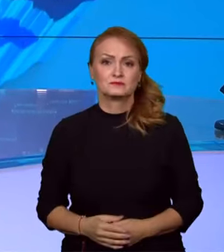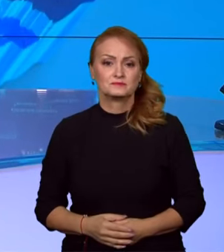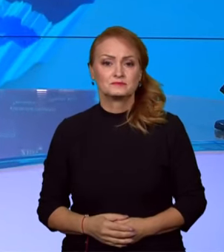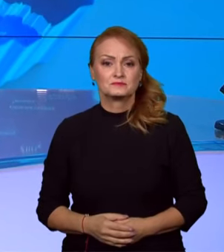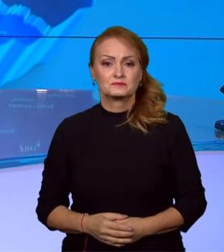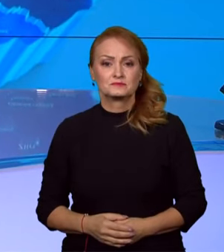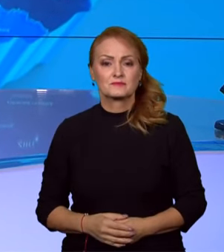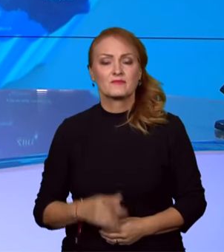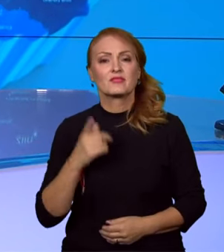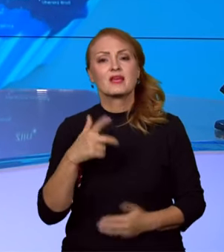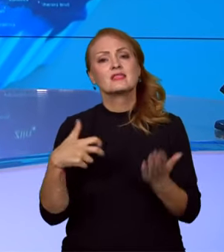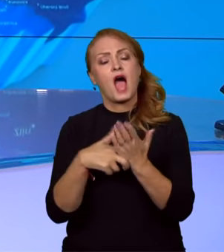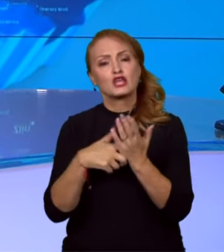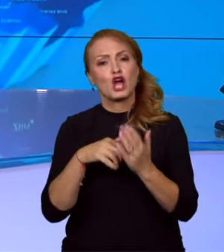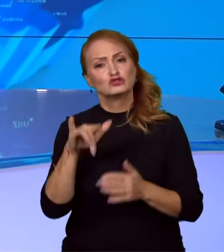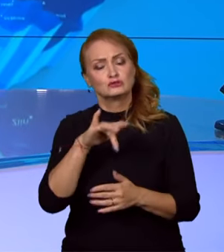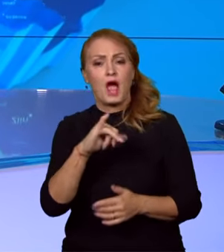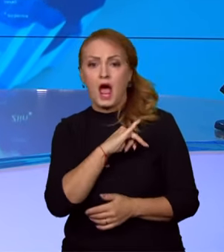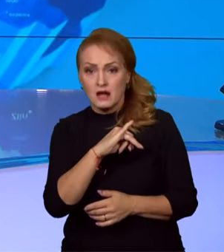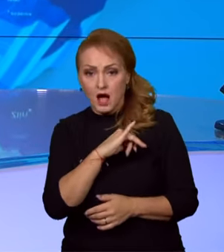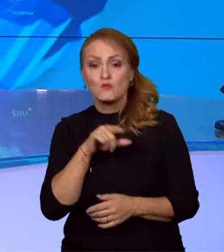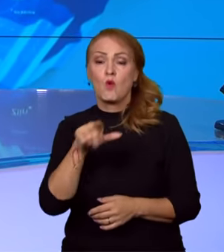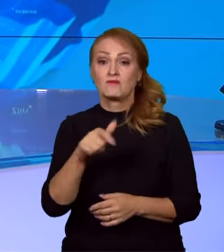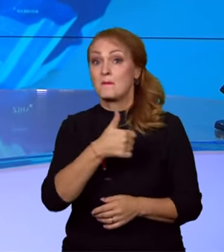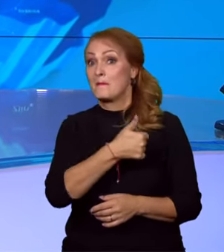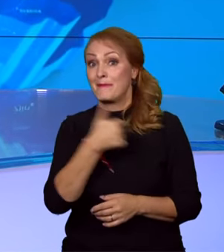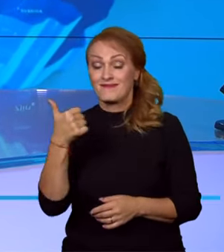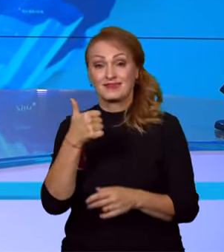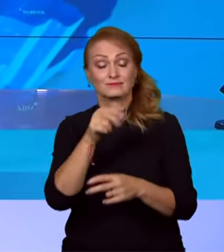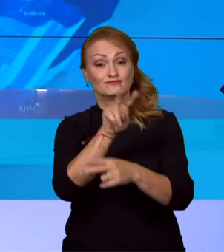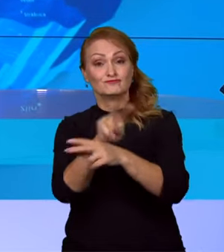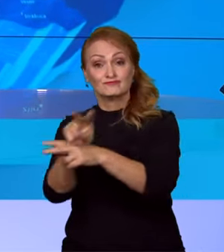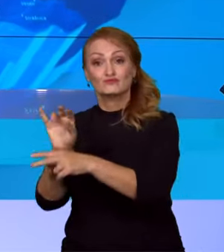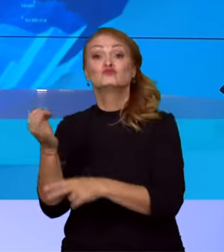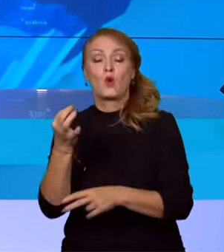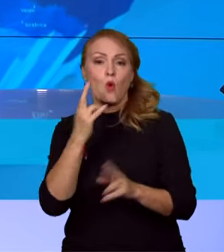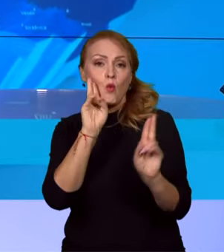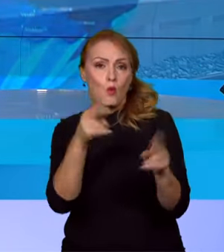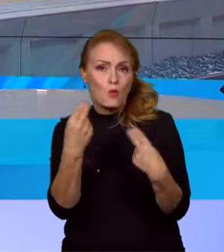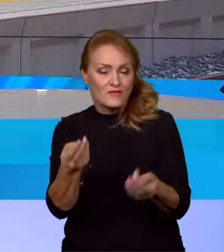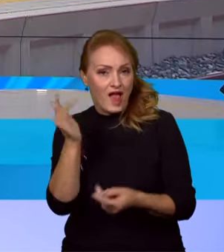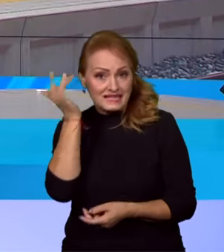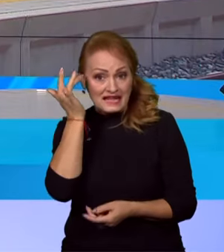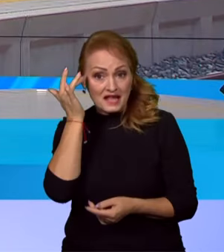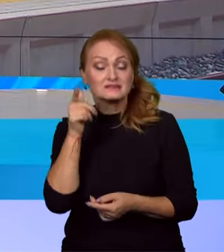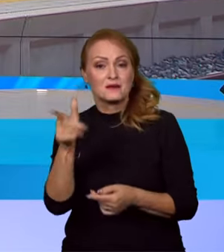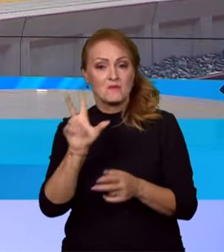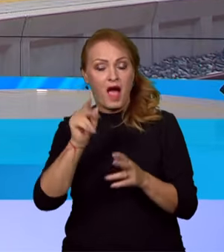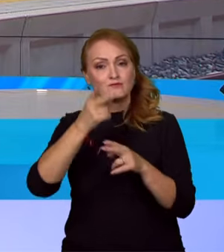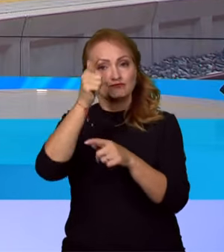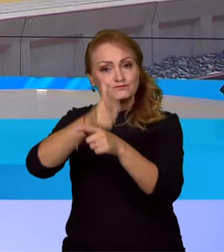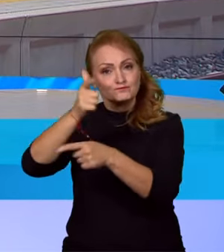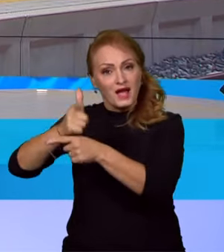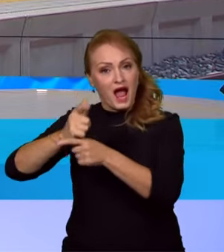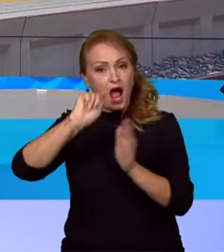Nádraží v Adamově hlídá jako první stanici v Česku umělá inteligence. Železničáři tam začínají trénovat nový